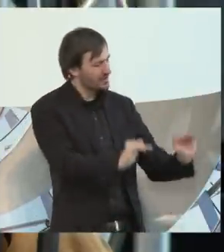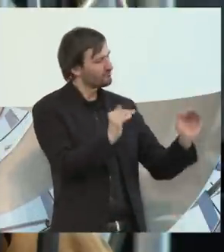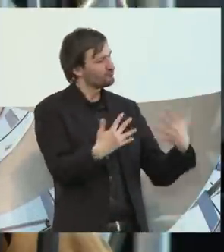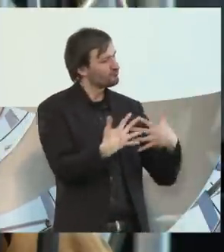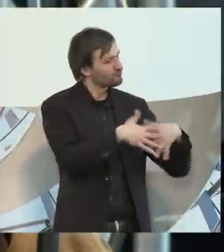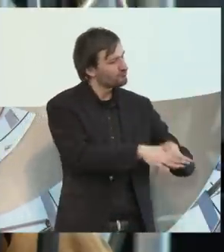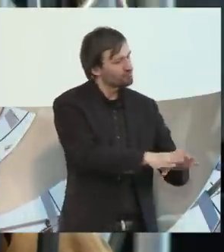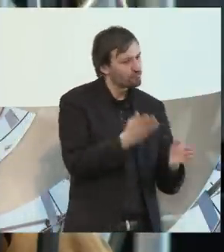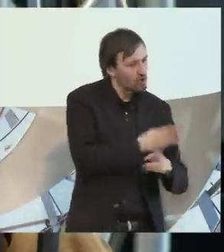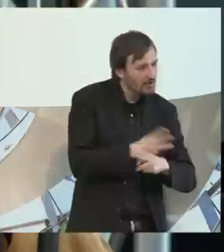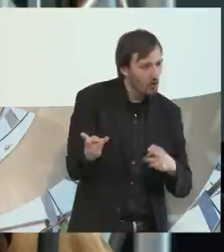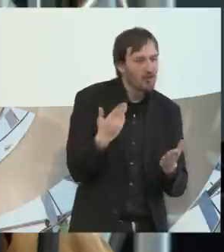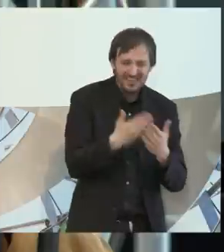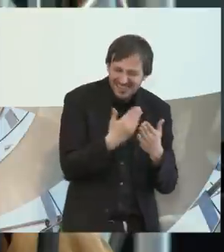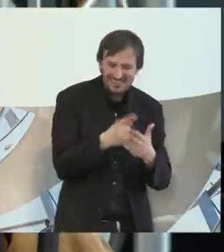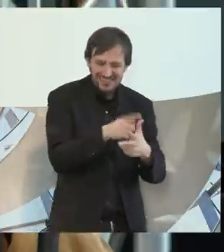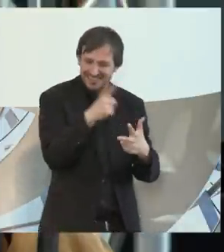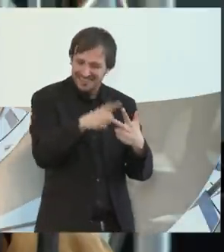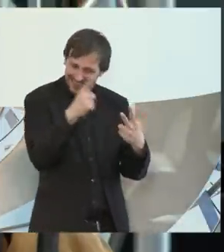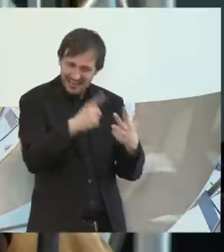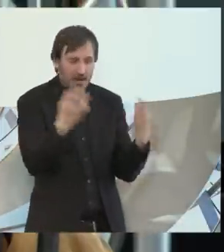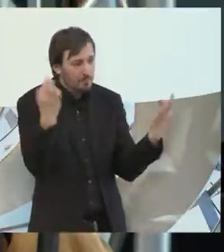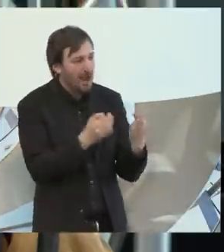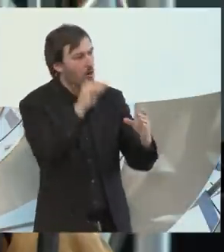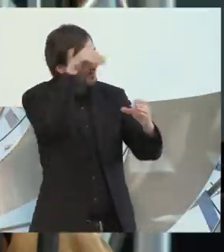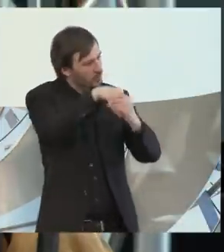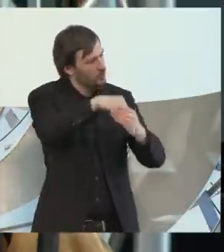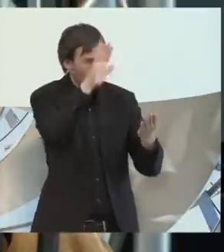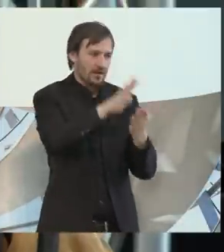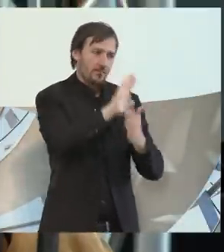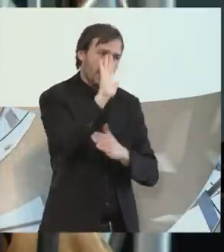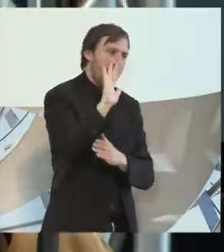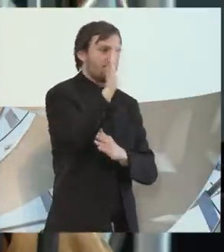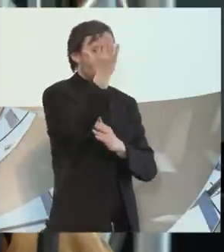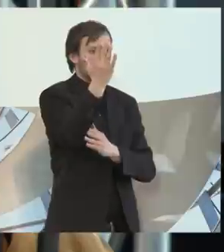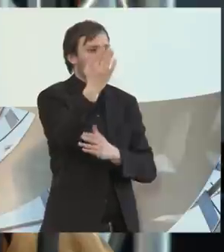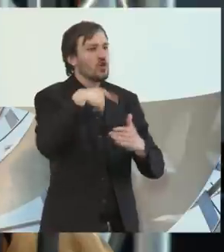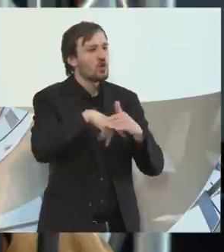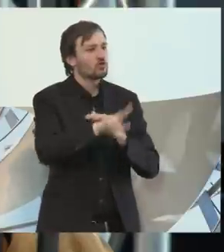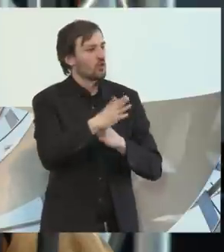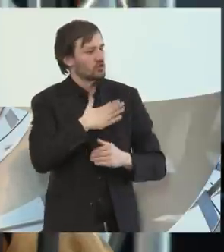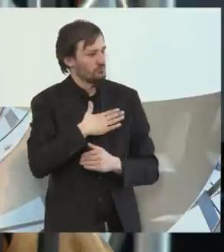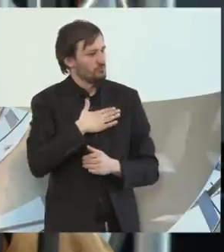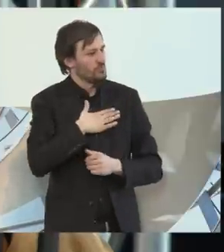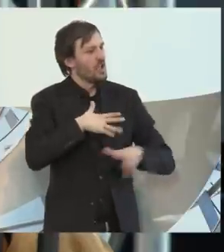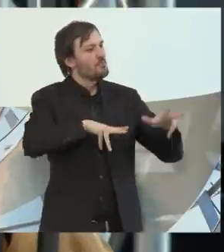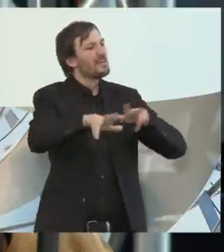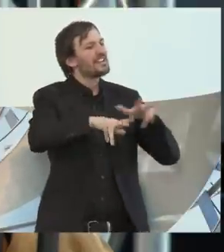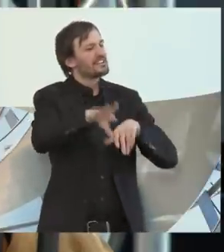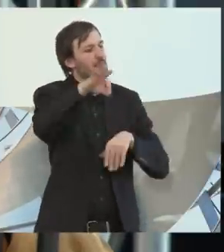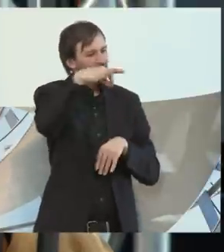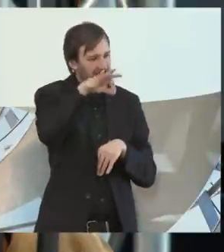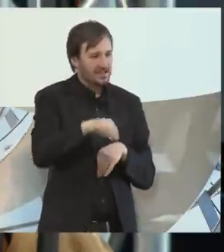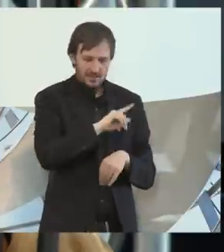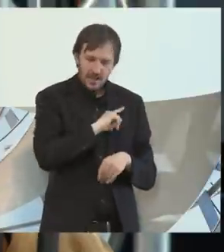um Inklusion leben zu können. Und das Vierte, was ich unserem Ministerpräsidenten mit auf den Weg gegeben habe, ist ein